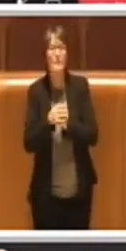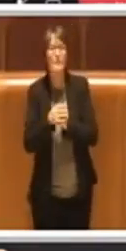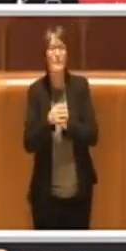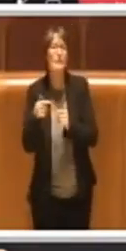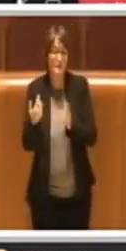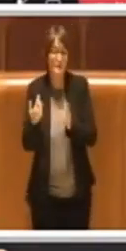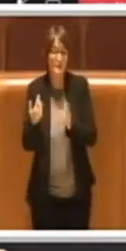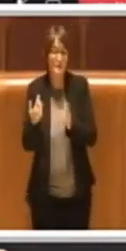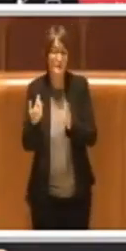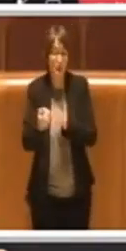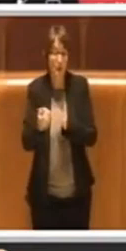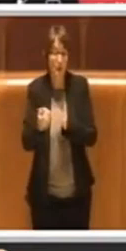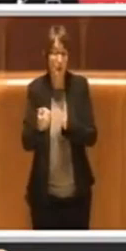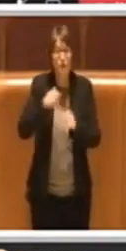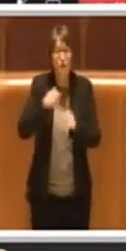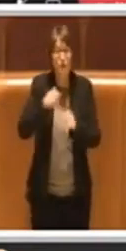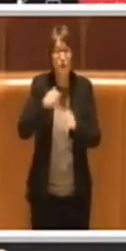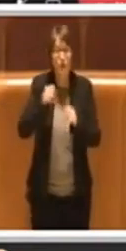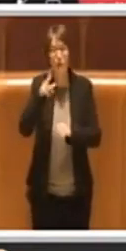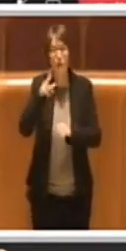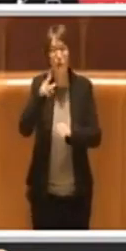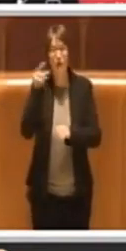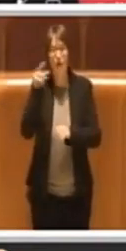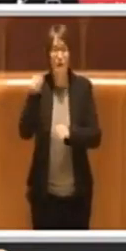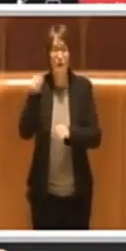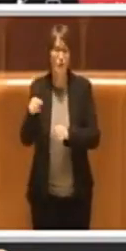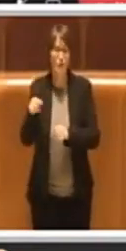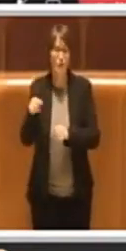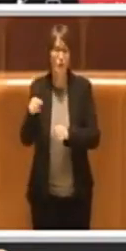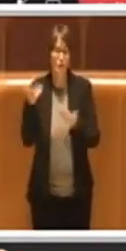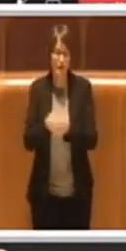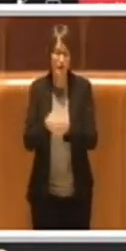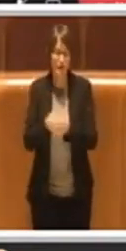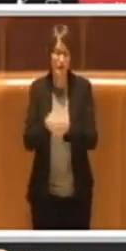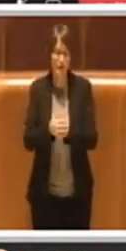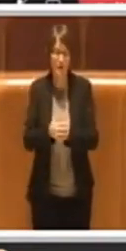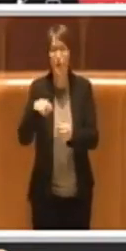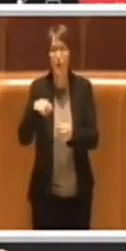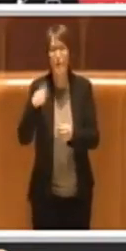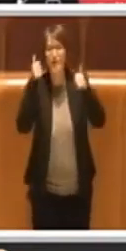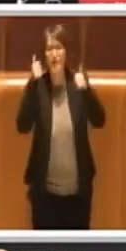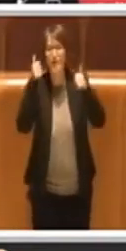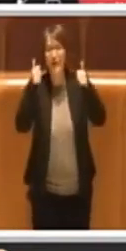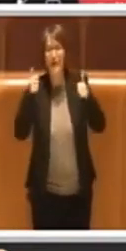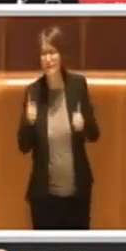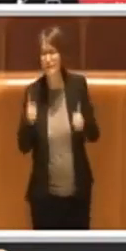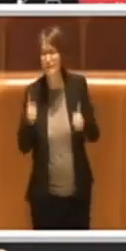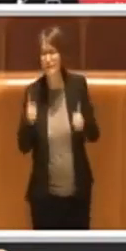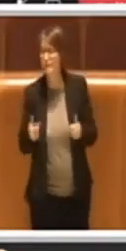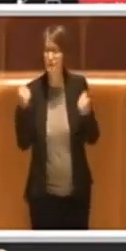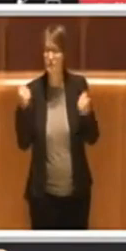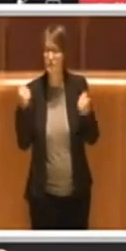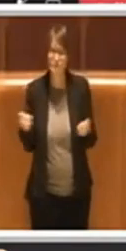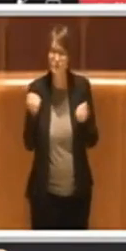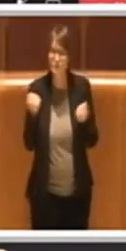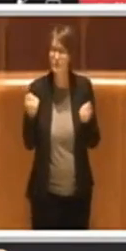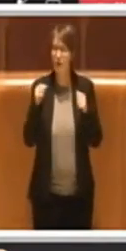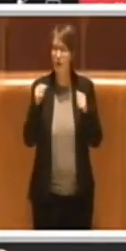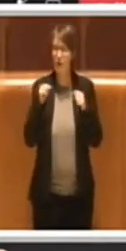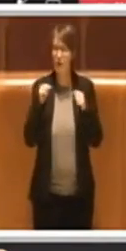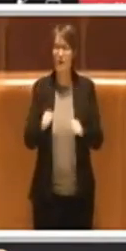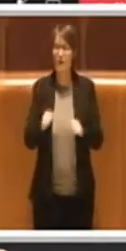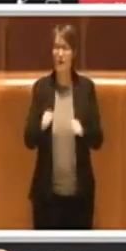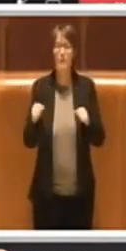maestro e poi di omaggiare con una campagna di affissioni che possa andare a riconoscimento della valorizzazione, della produzione